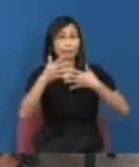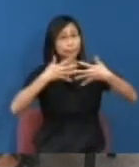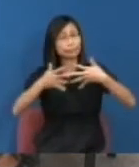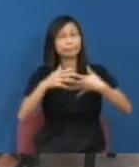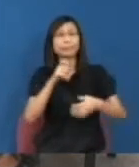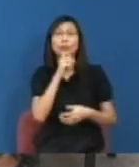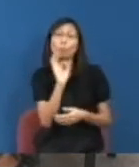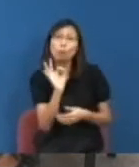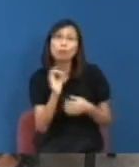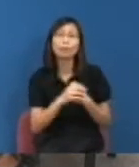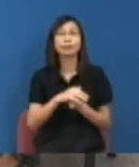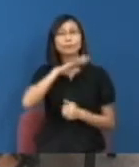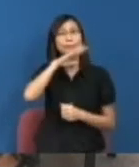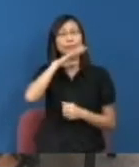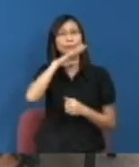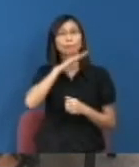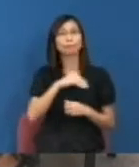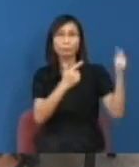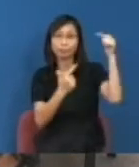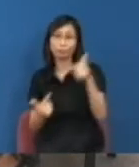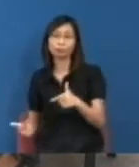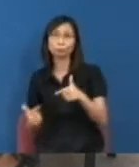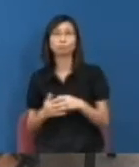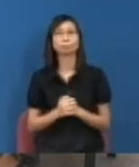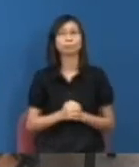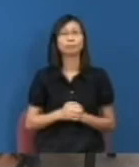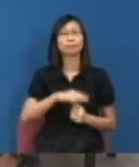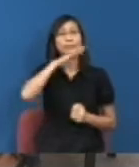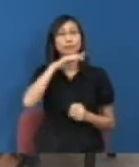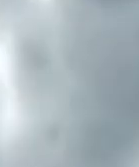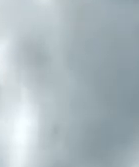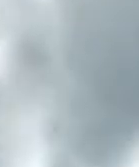事件進一步討論我們一會可以繼續下去或者我們一會見